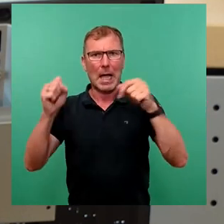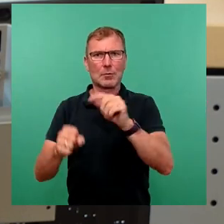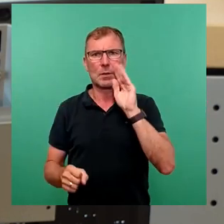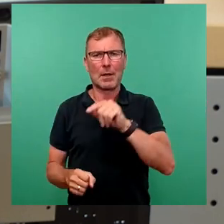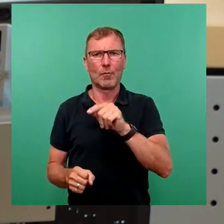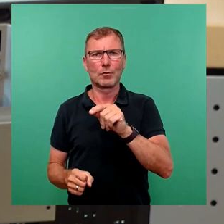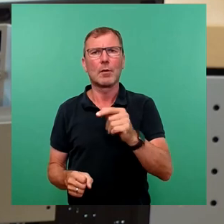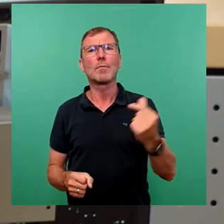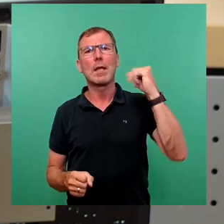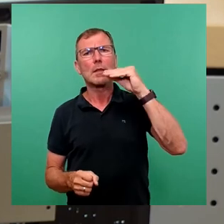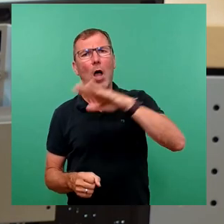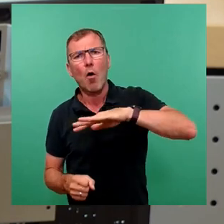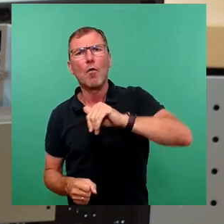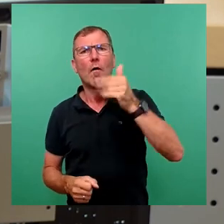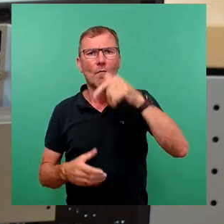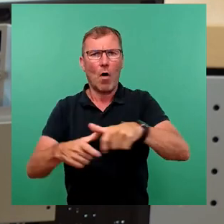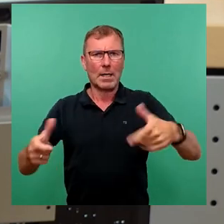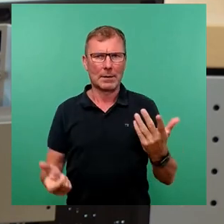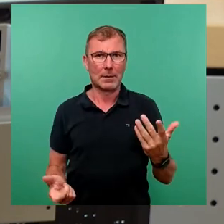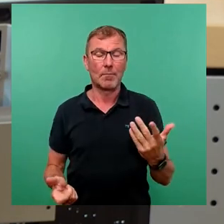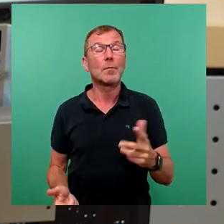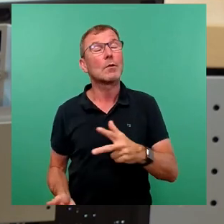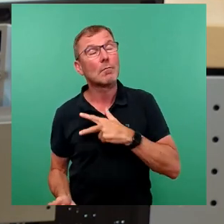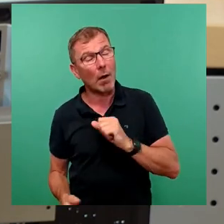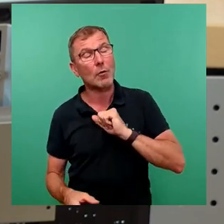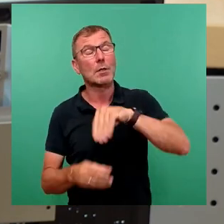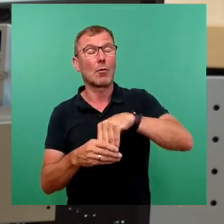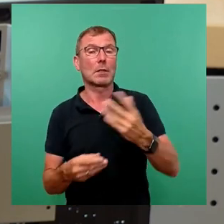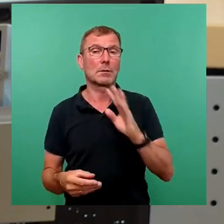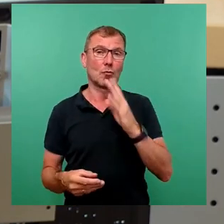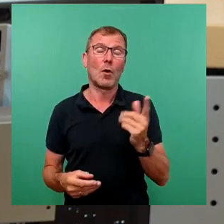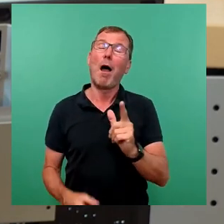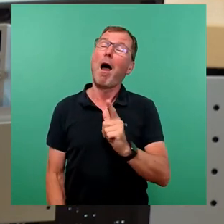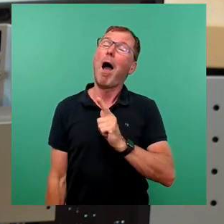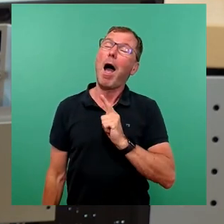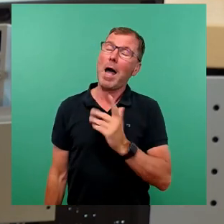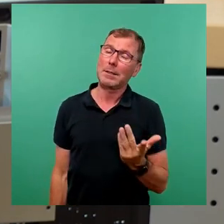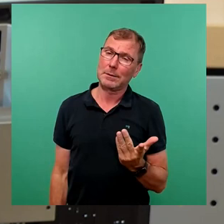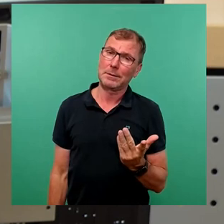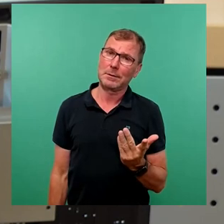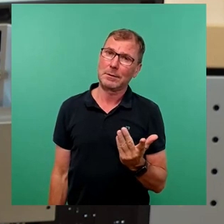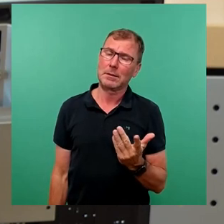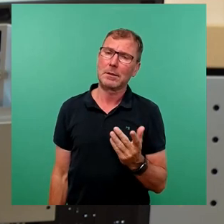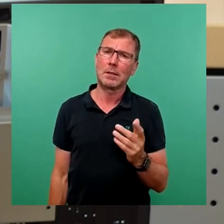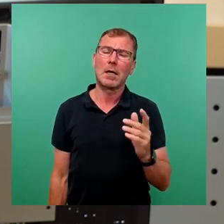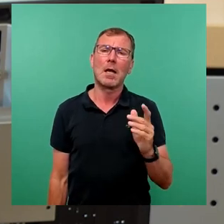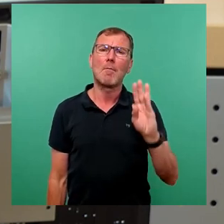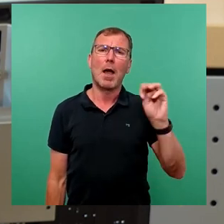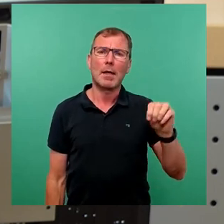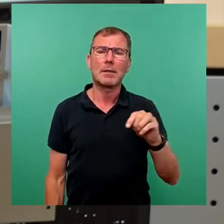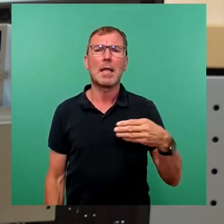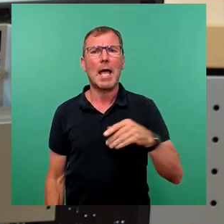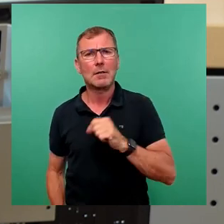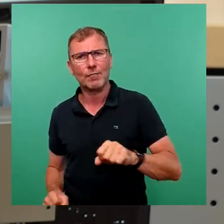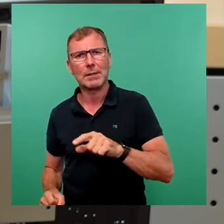Hinterhöfen und Vorgärten. Und zur Wahrheit gehört auch dazu, eigentlich haben BRN und Elphangfest und Hechtfest